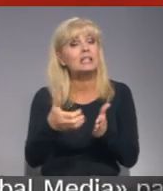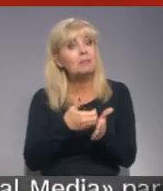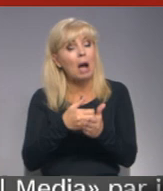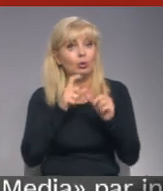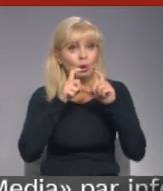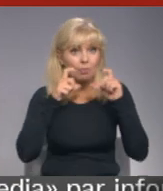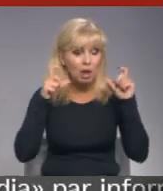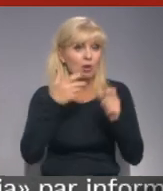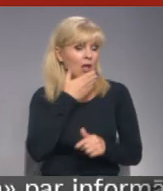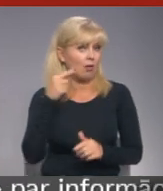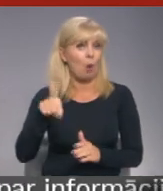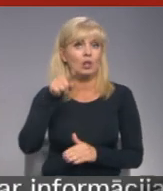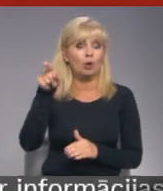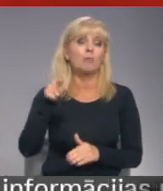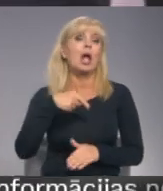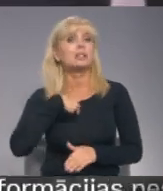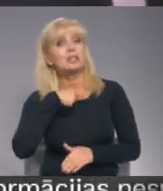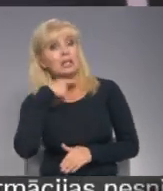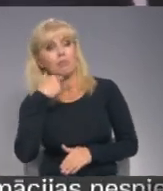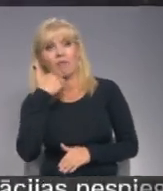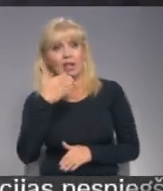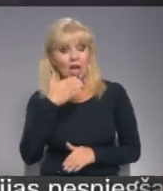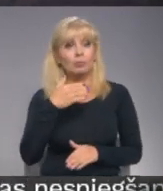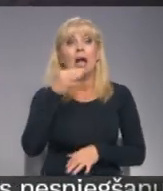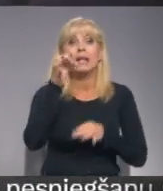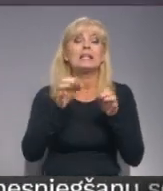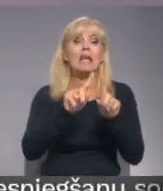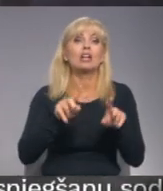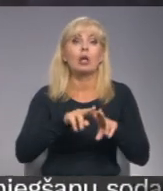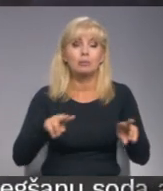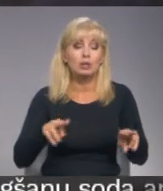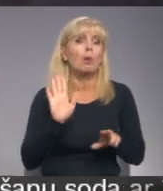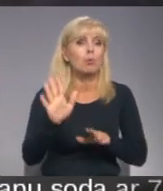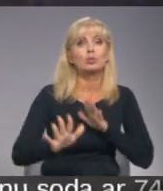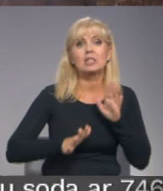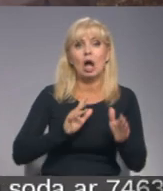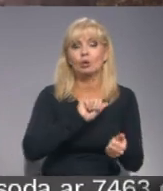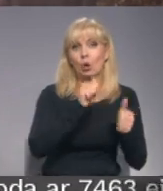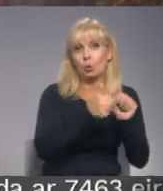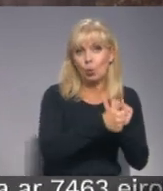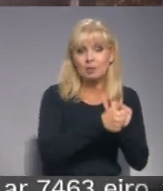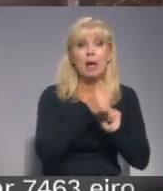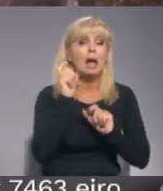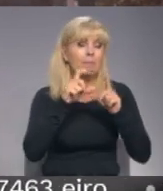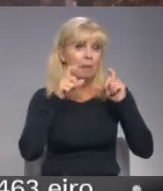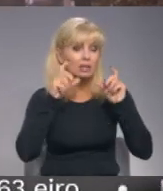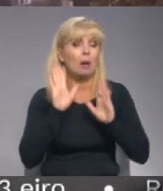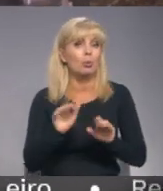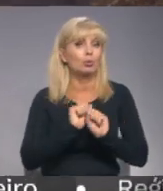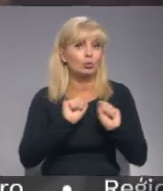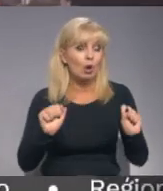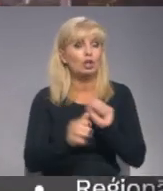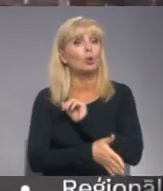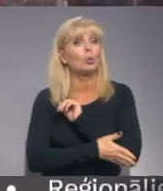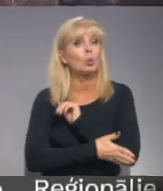tad šeit nevarētu būt jautājums, ka es gribu vai es negribu. Tieslietu ministrija apliecin, ka tiks sagatavoti grosību, lai ar maskām tik nodrošināts arī